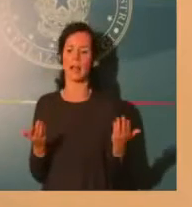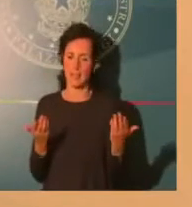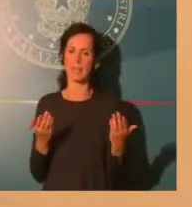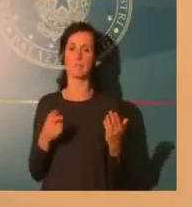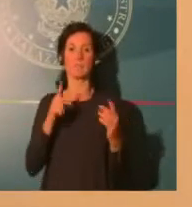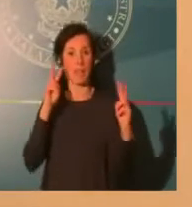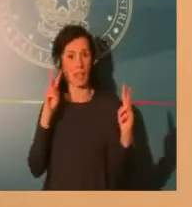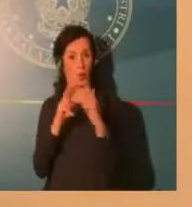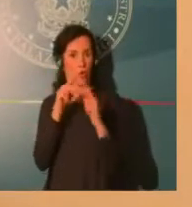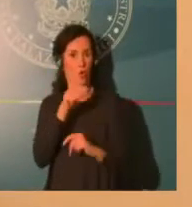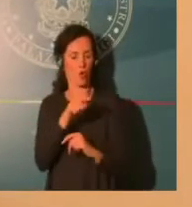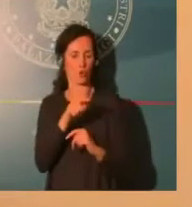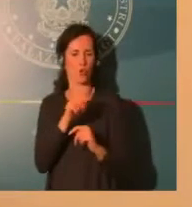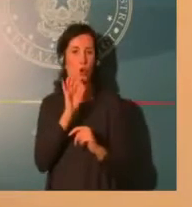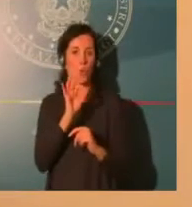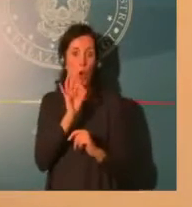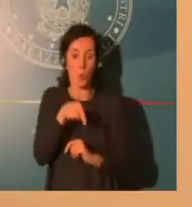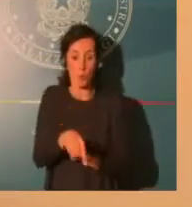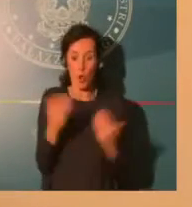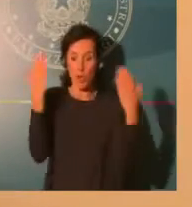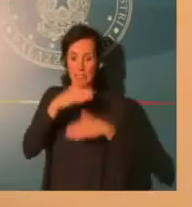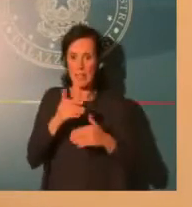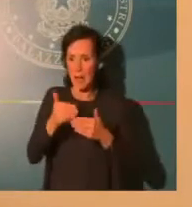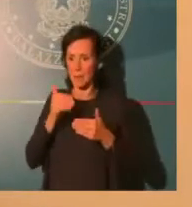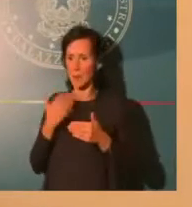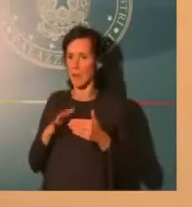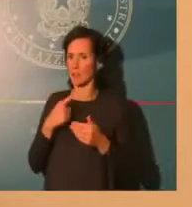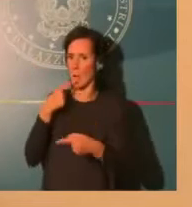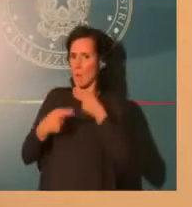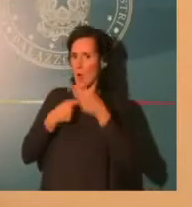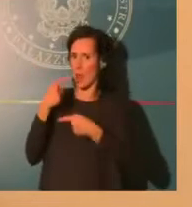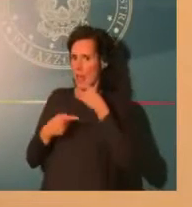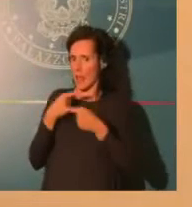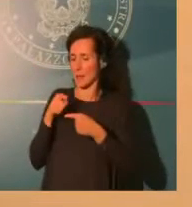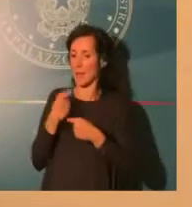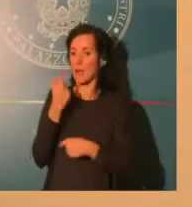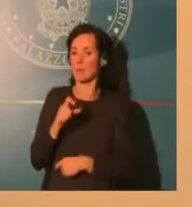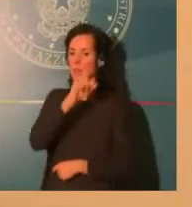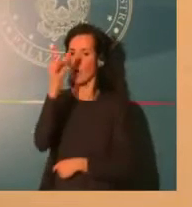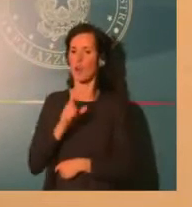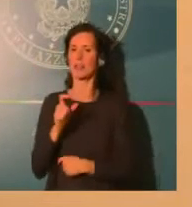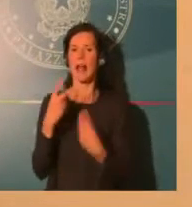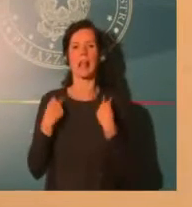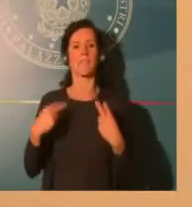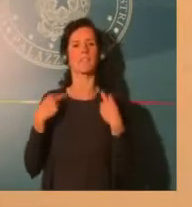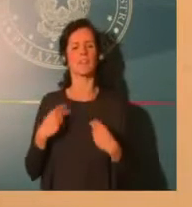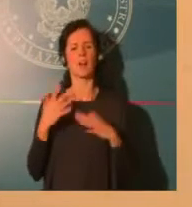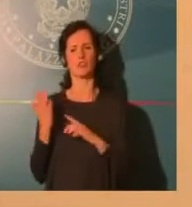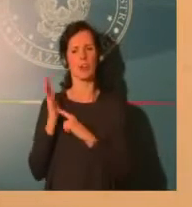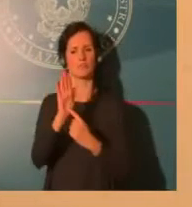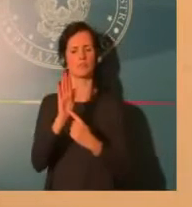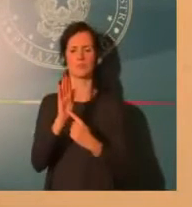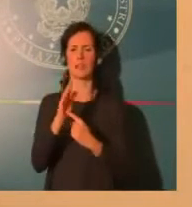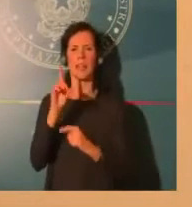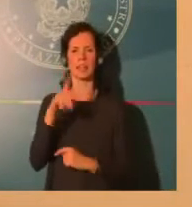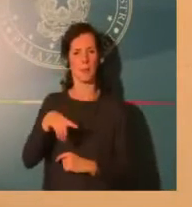insomma si è detta più volte contraria a questo DPCM in queste ultime ore e questa mattina Renzi ha anche detto insomma siamo in maggioranza